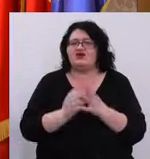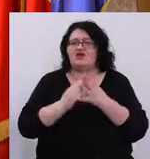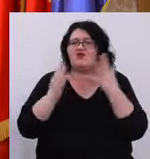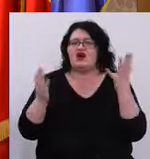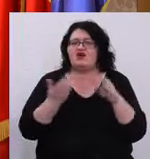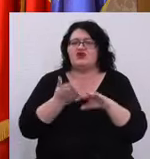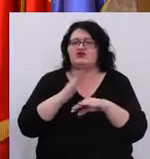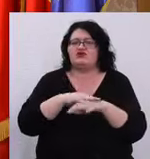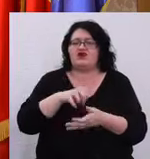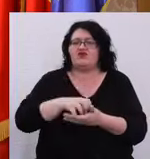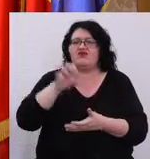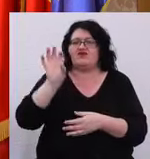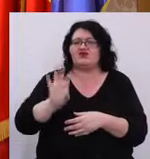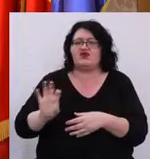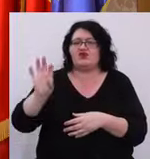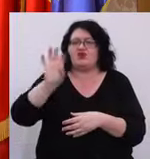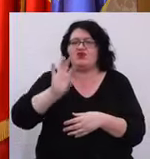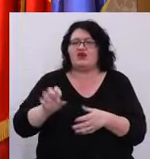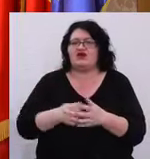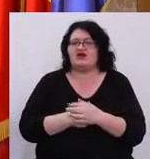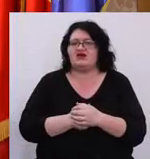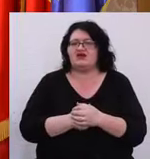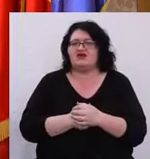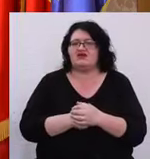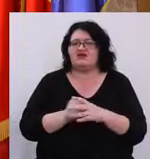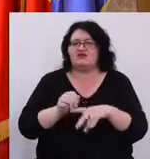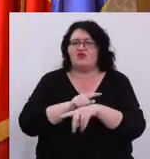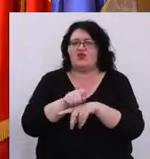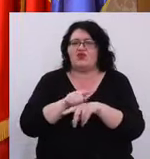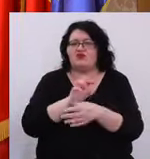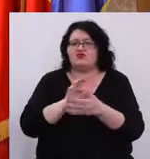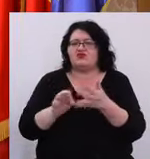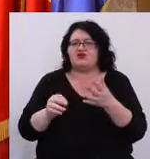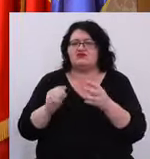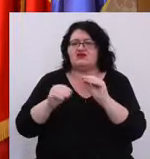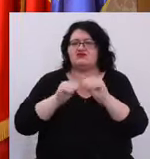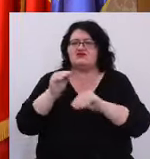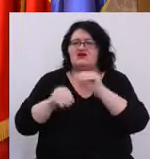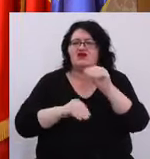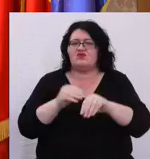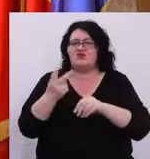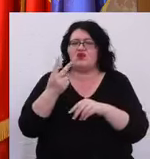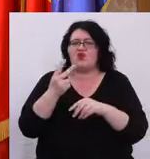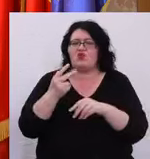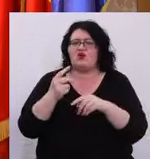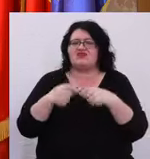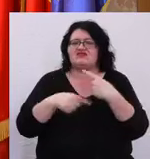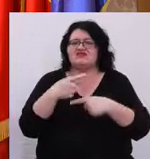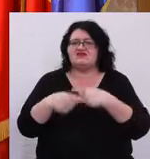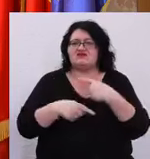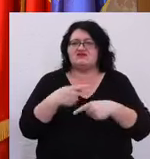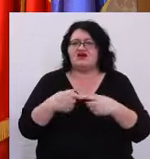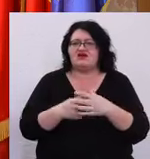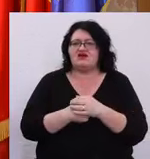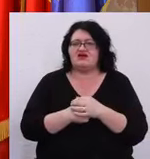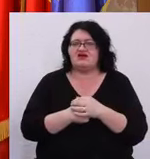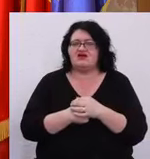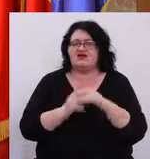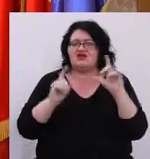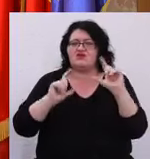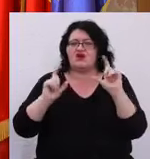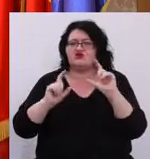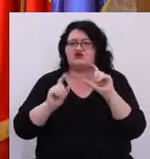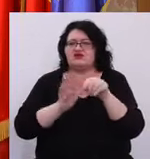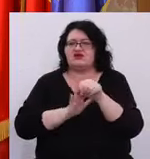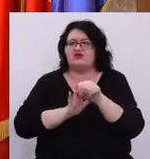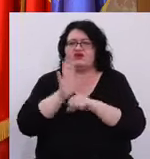majoritatea pe fonduri europene. În momentul de față, instalăm două sisteme de imagistică foarte performante,